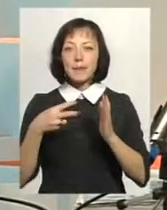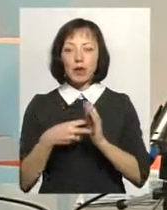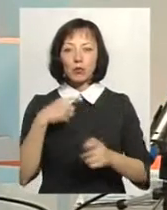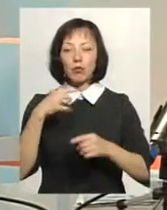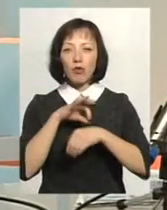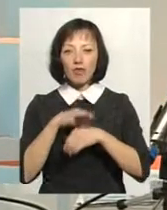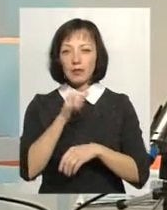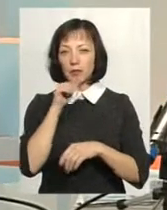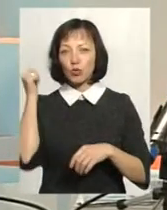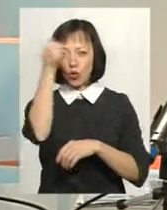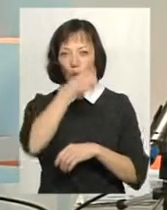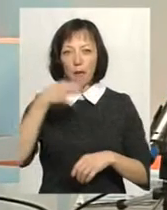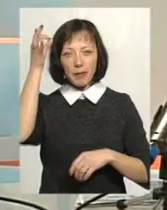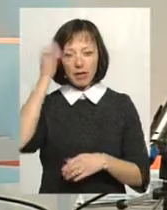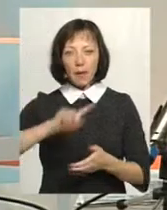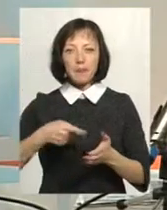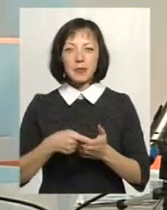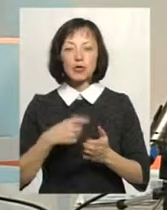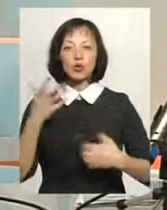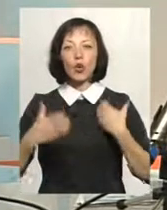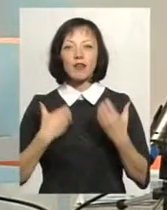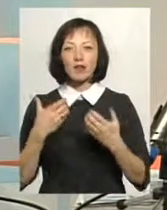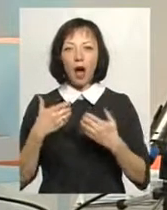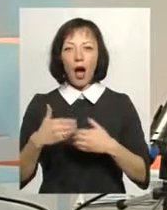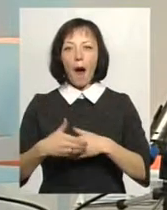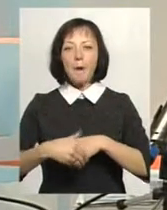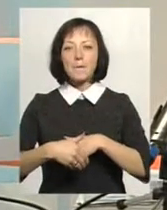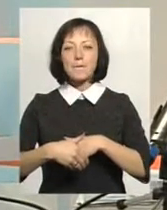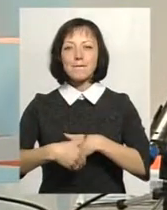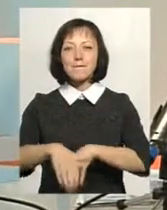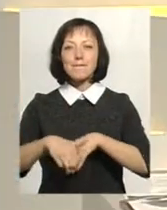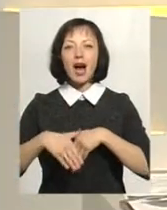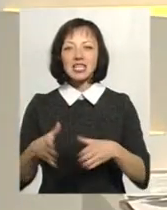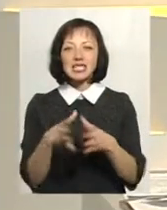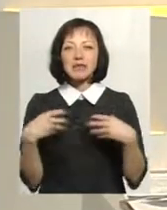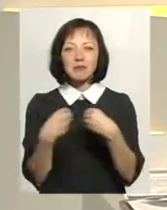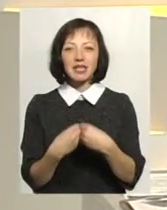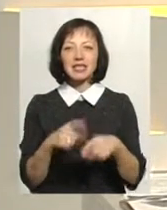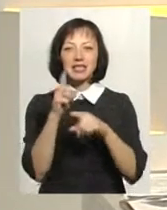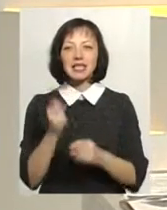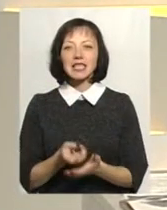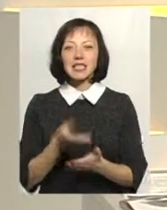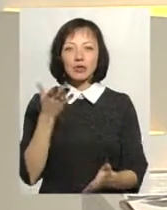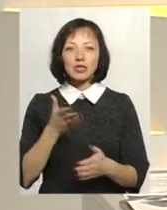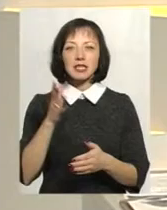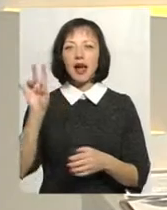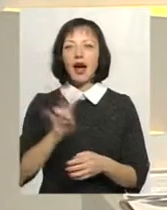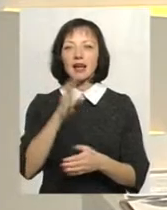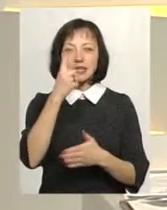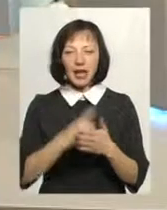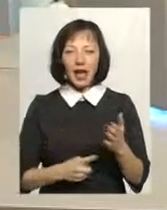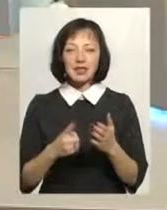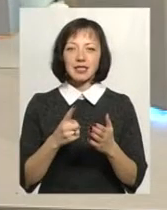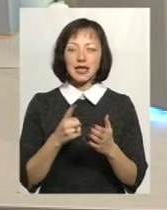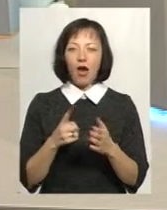минулого року, пам'ятаєте, місто сколихнув такий марш сім'ї. За цінності сімейні, християнські цінності, які об'єднав